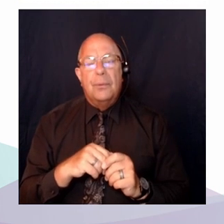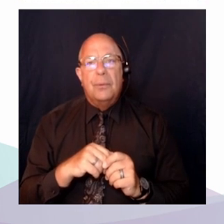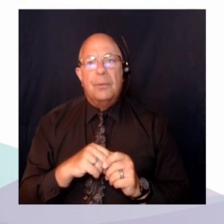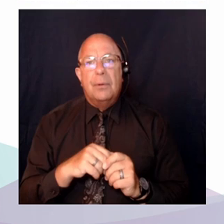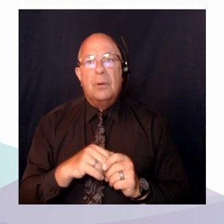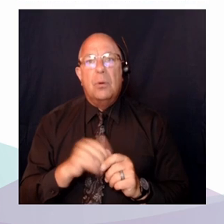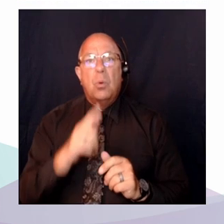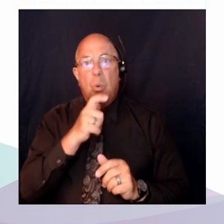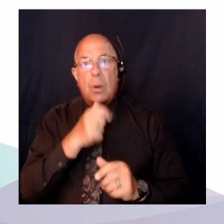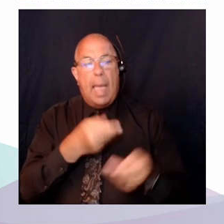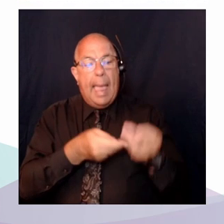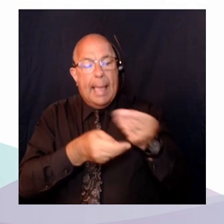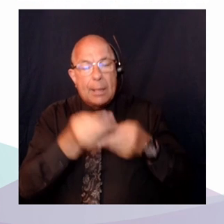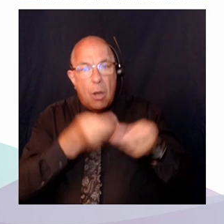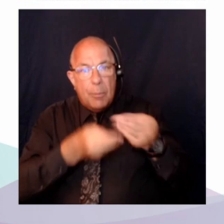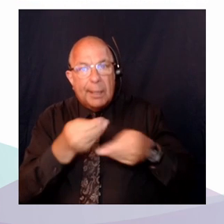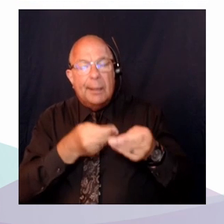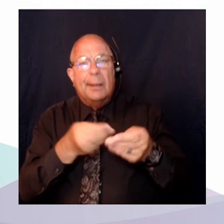soumises à la délibération.